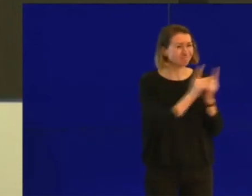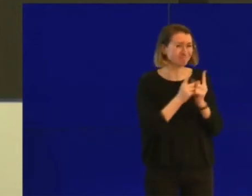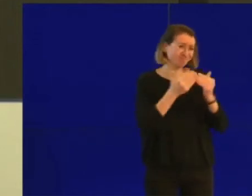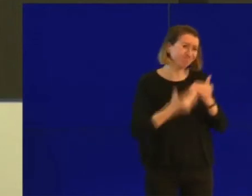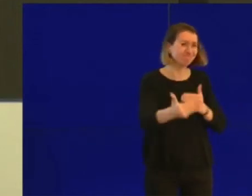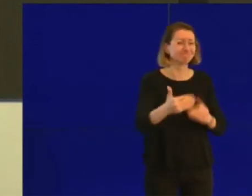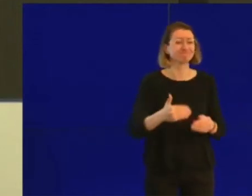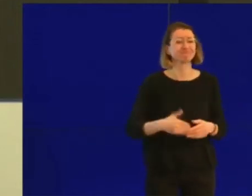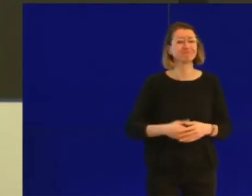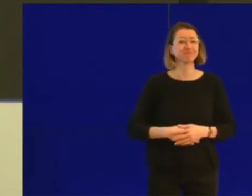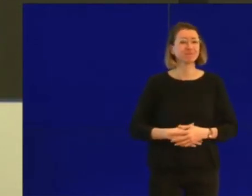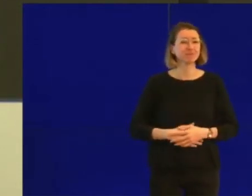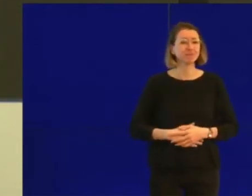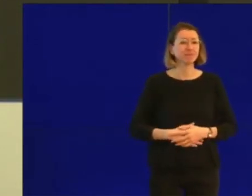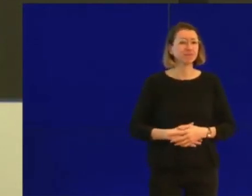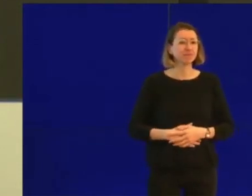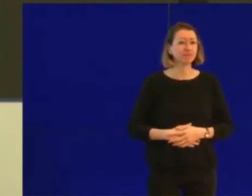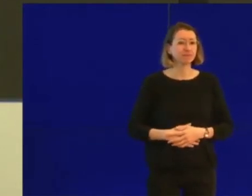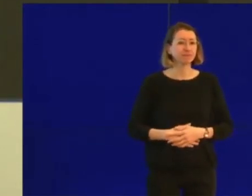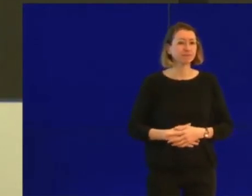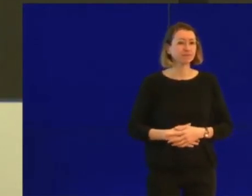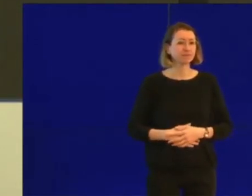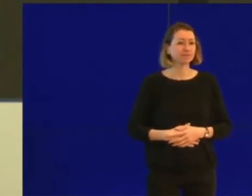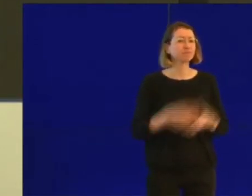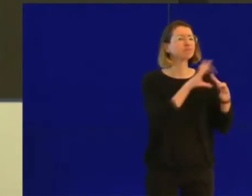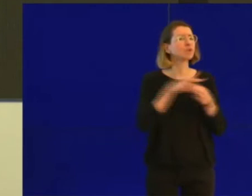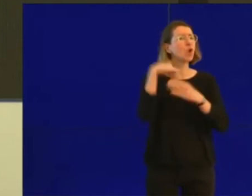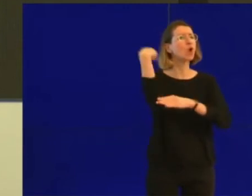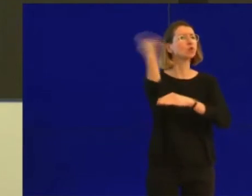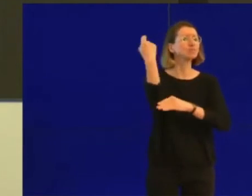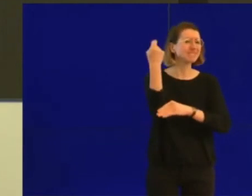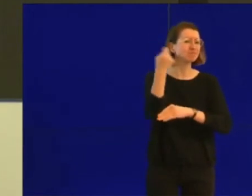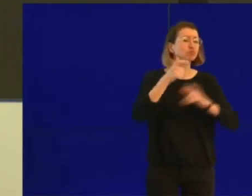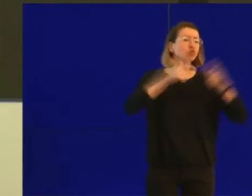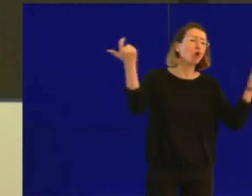Les entreprises, quelle que soit leur taille, sont obligées d'organiser le télétravail.